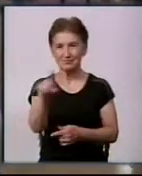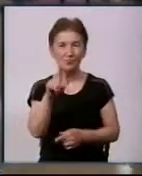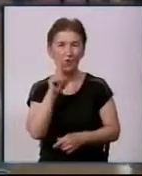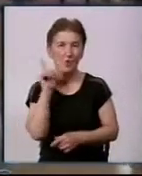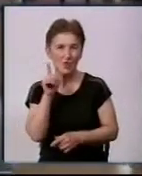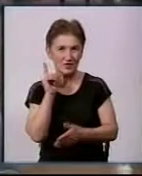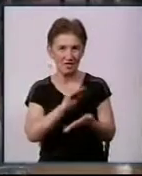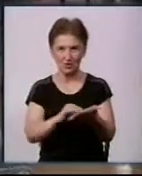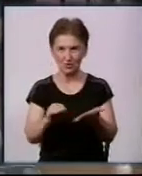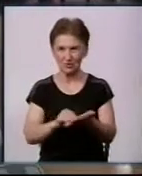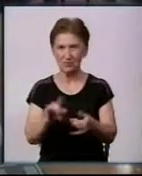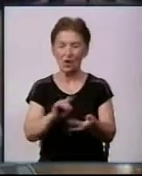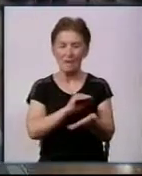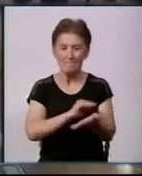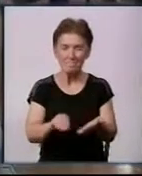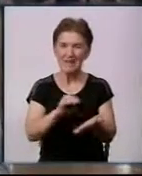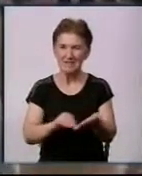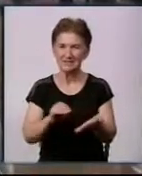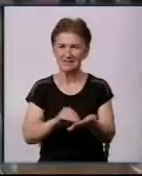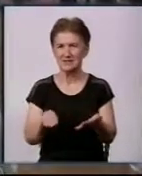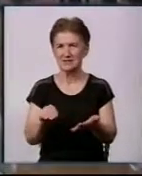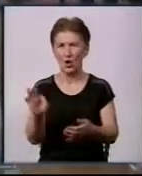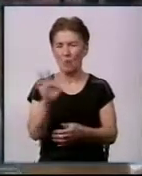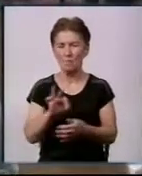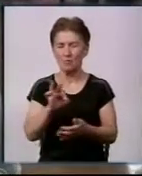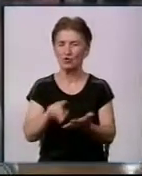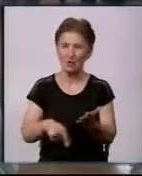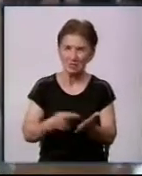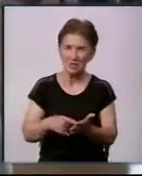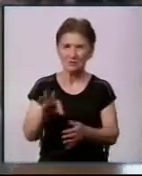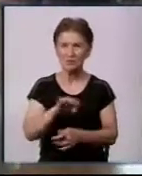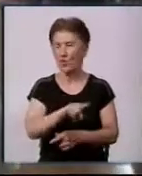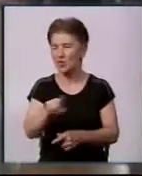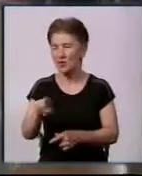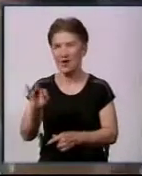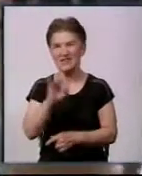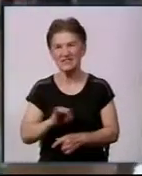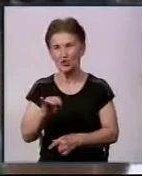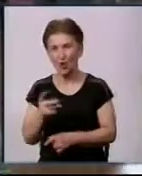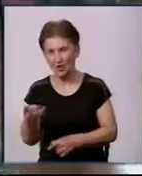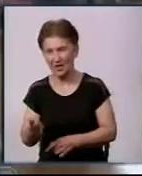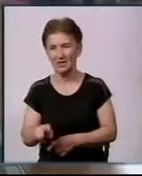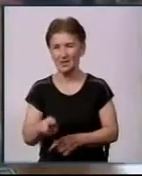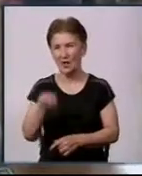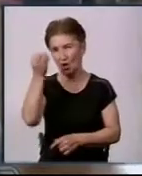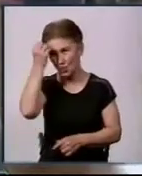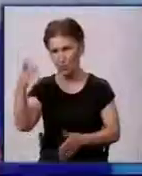на те, щоб писати більше про місто, про його історію, про його економіку, про його культуру.